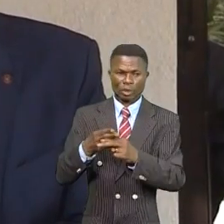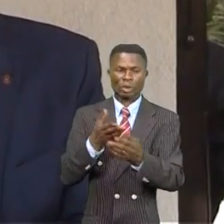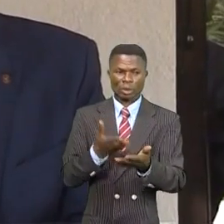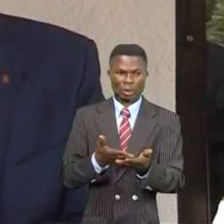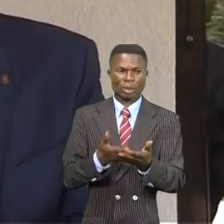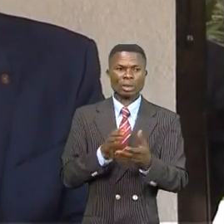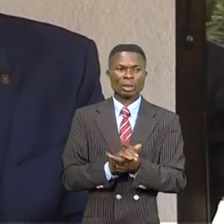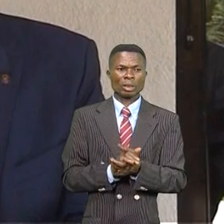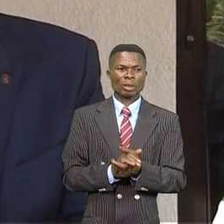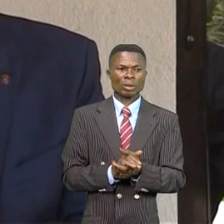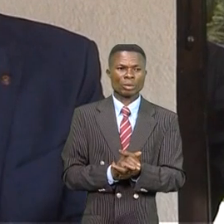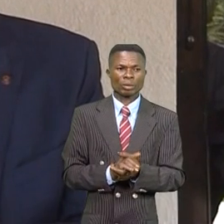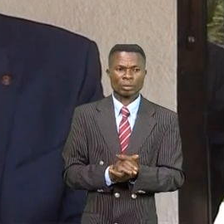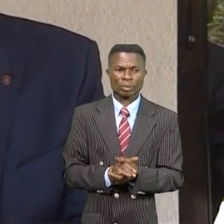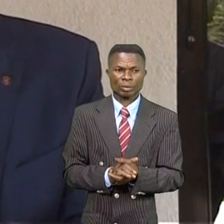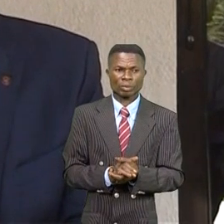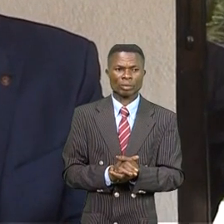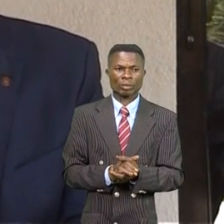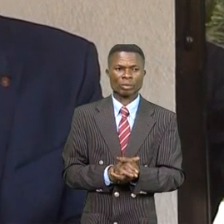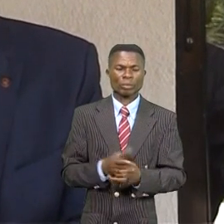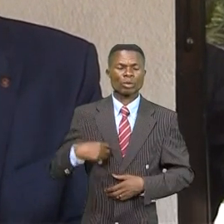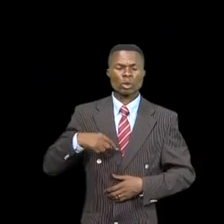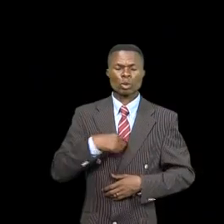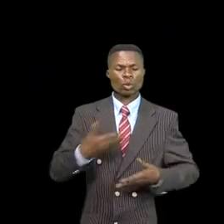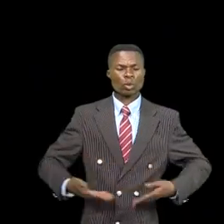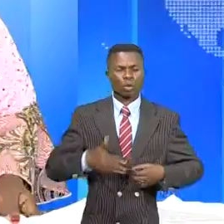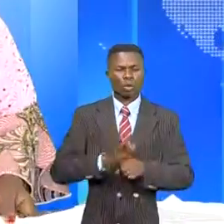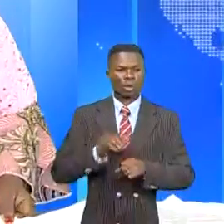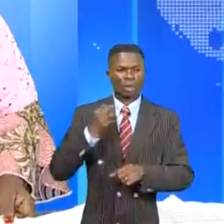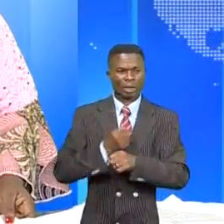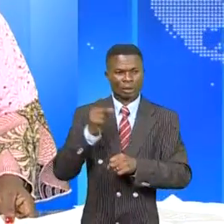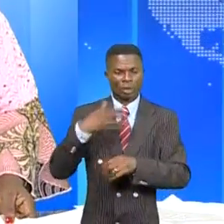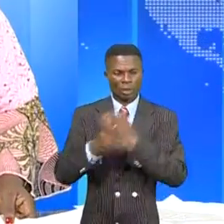très grande pour l'éducation de l'État de l l